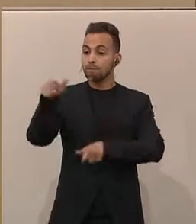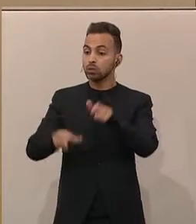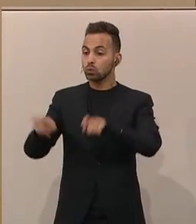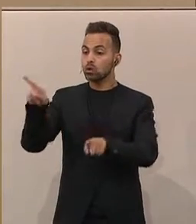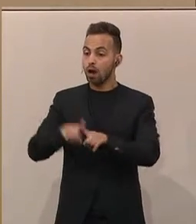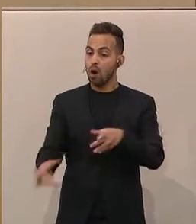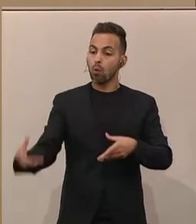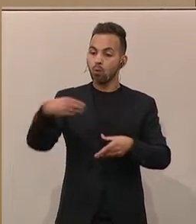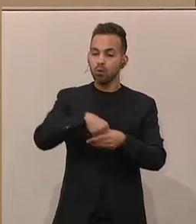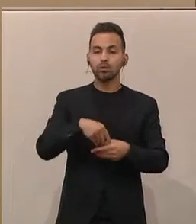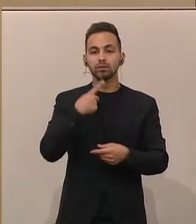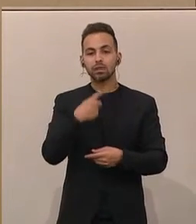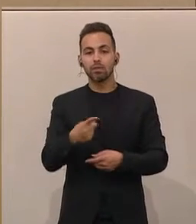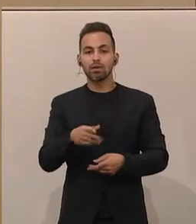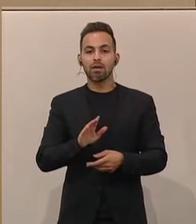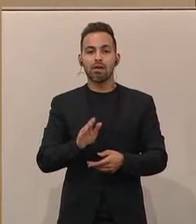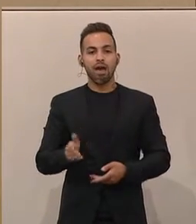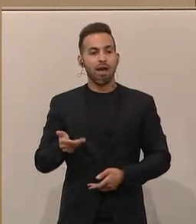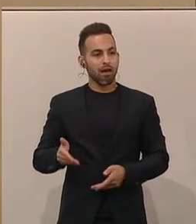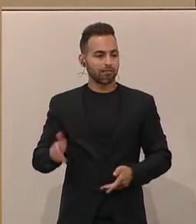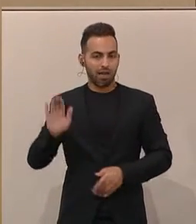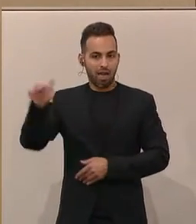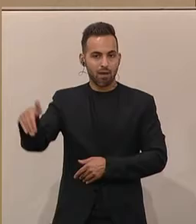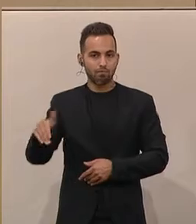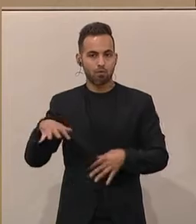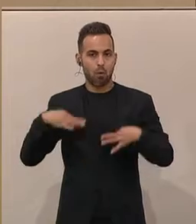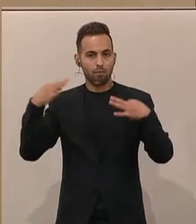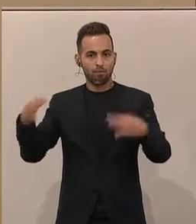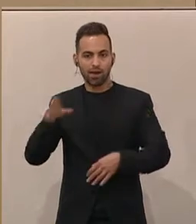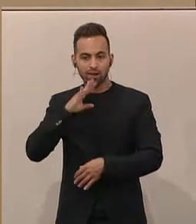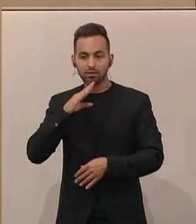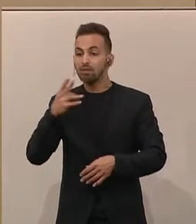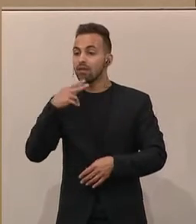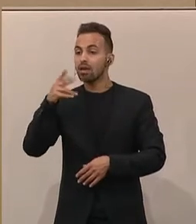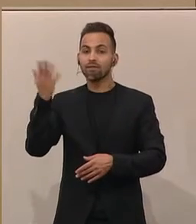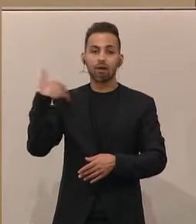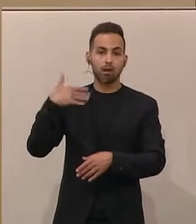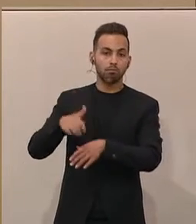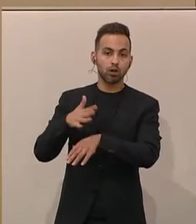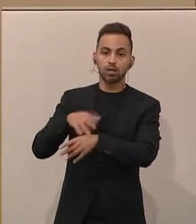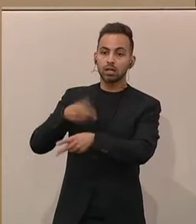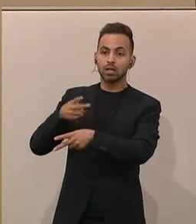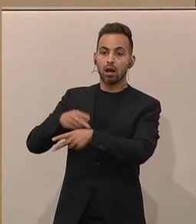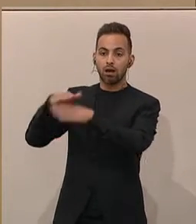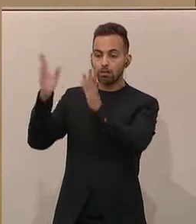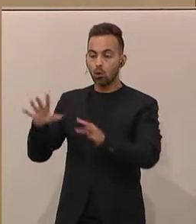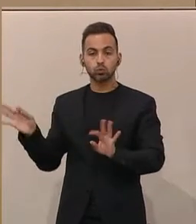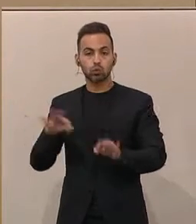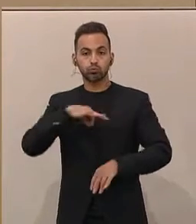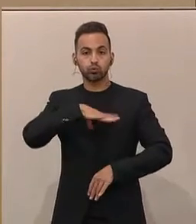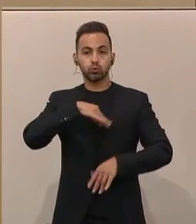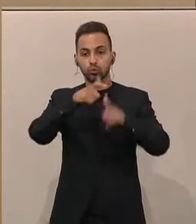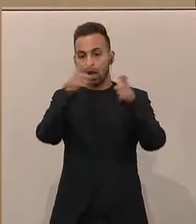in den Genuss dieser Heimopferrente kommen, die in einem Krankenhaus waren, die in einer Psychiatrie zwangsuntergebracht waren,